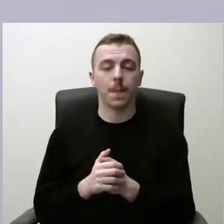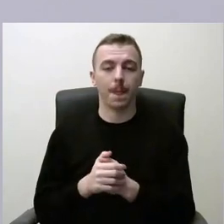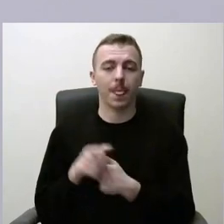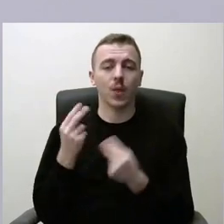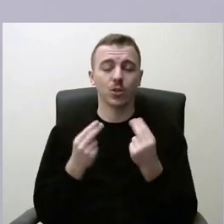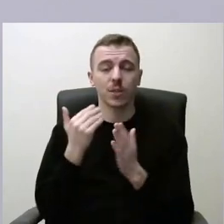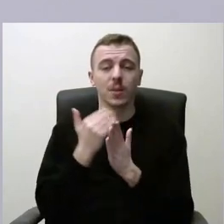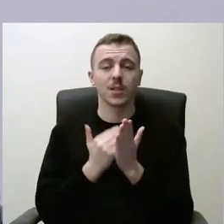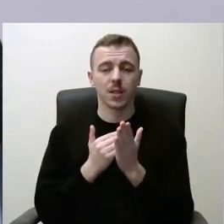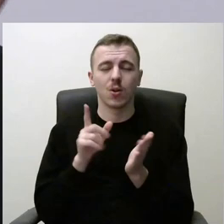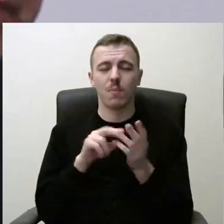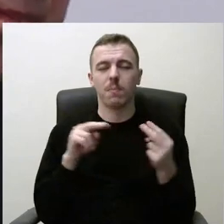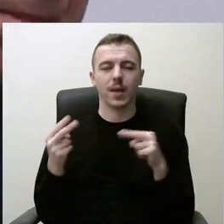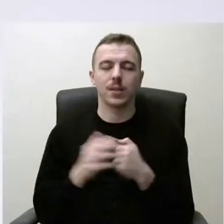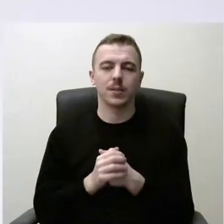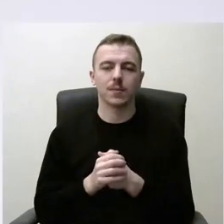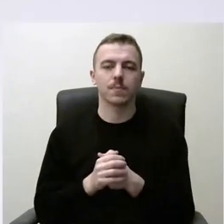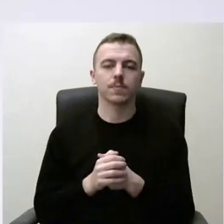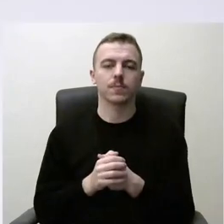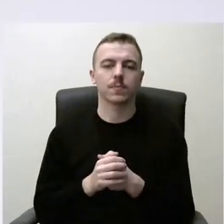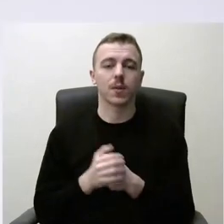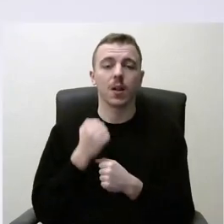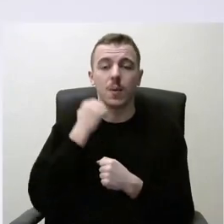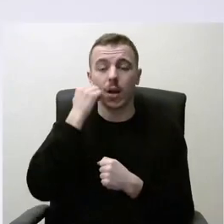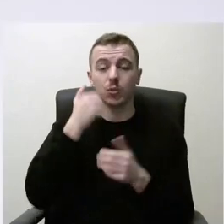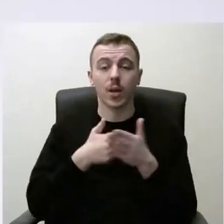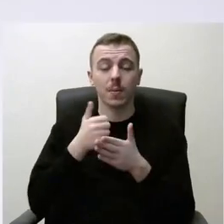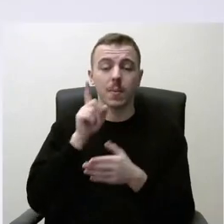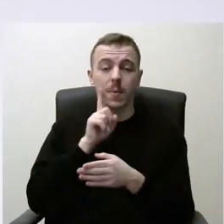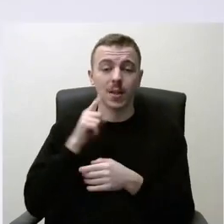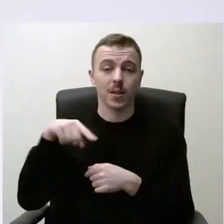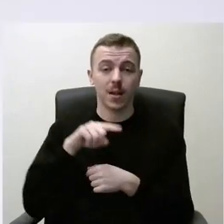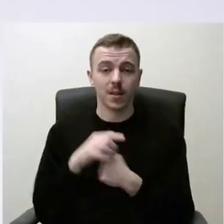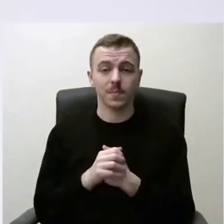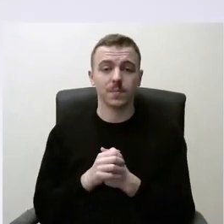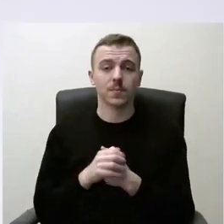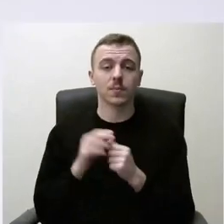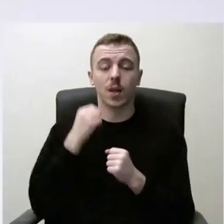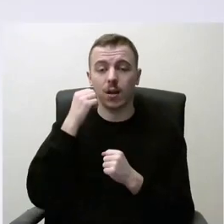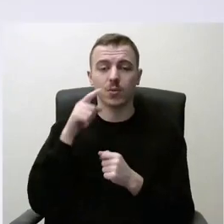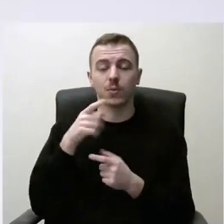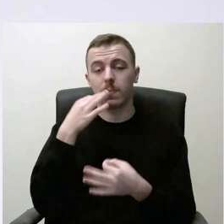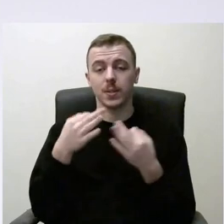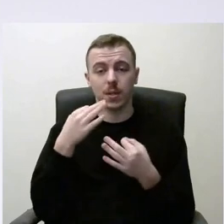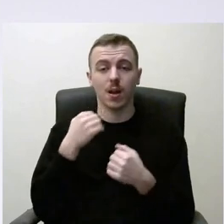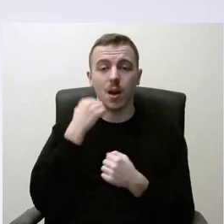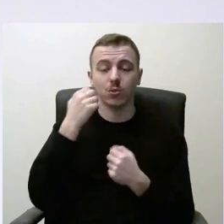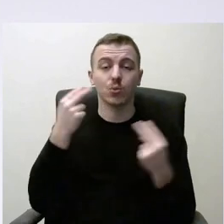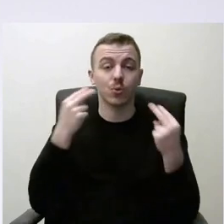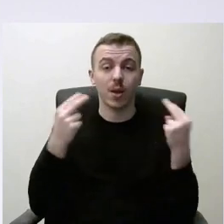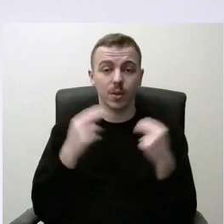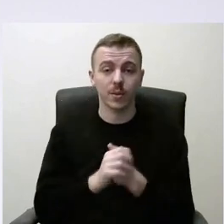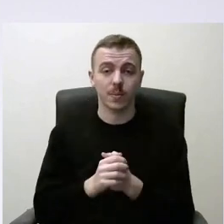taisyklės turėtų keistis. Labai ačiū gerbiamiem kandidatam, ačiū žiūsų pasisakymus, ačiū žiūrėjusiems.